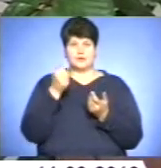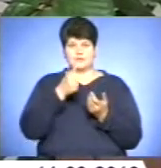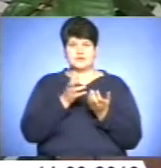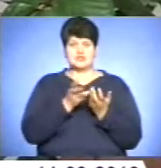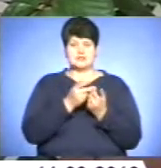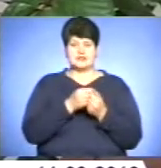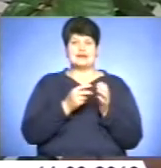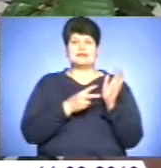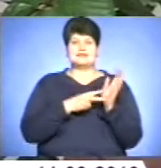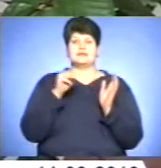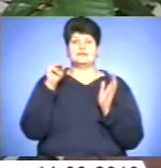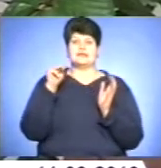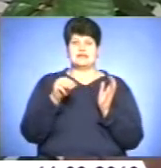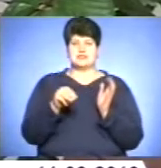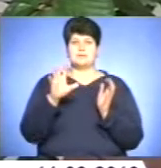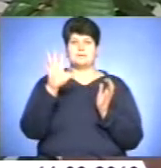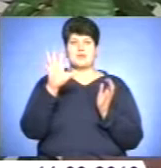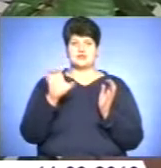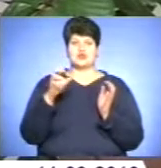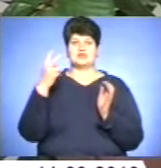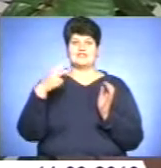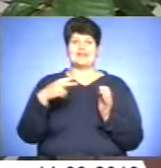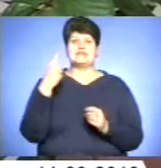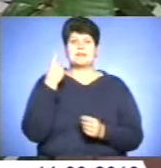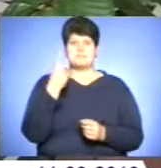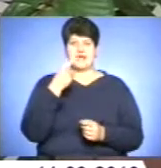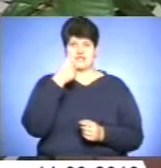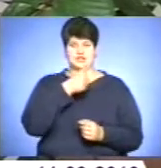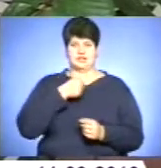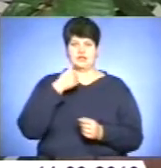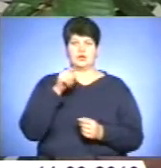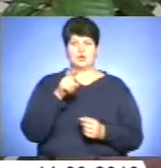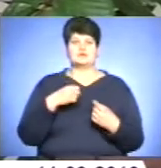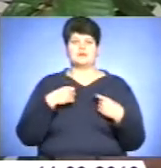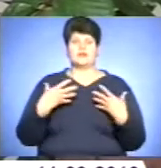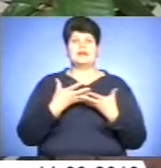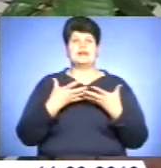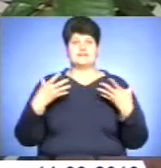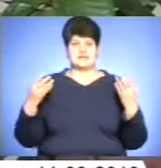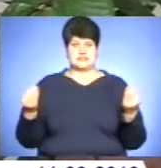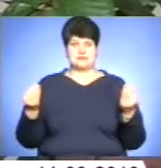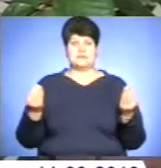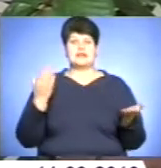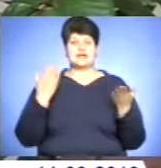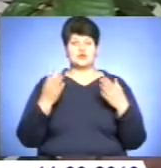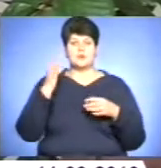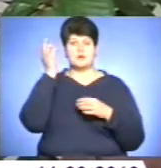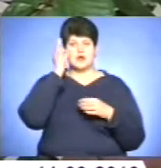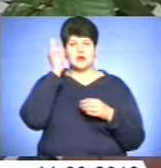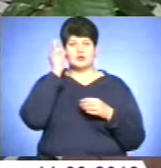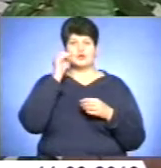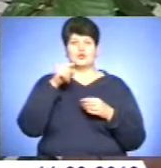7521 рік. Його святкували на весні. І якщо пригадати ту